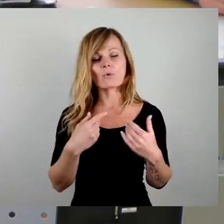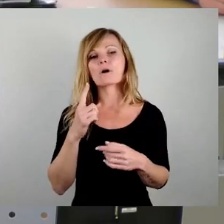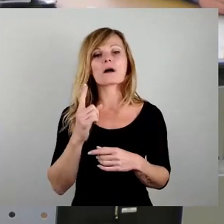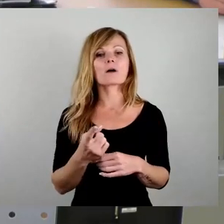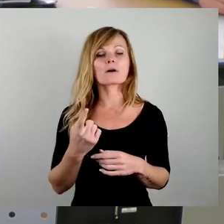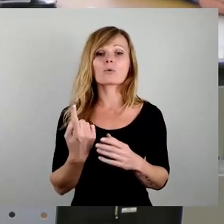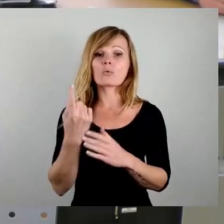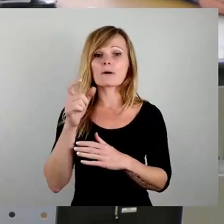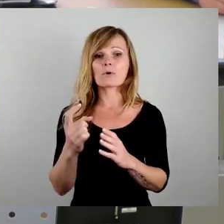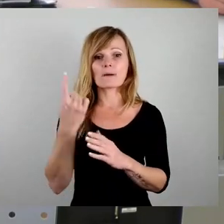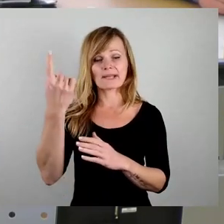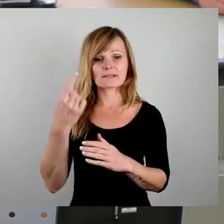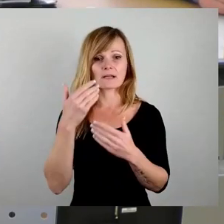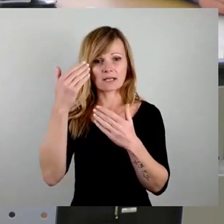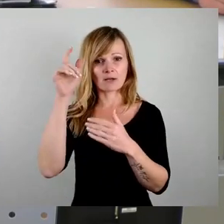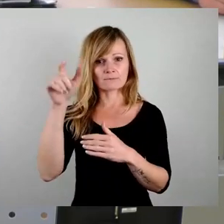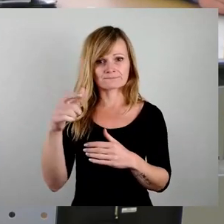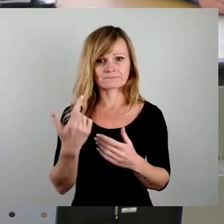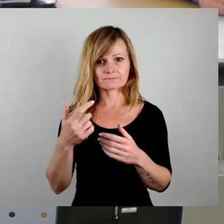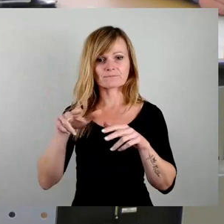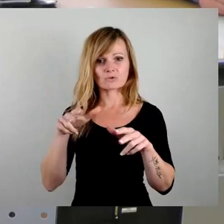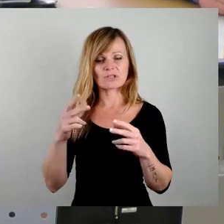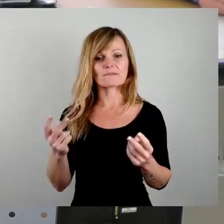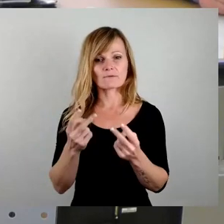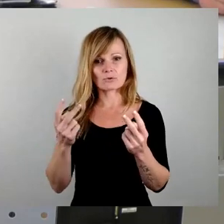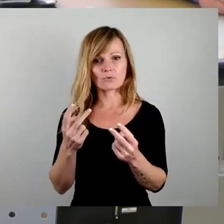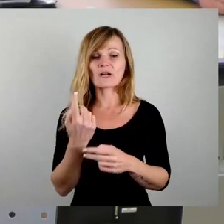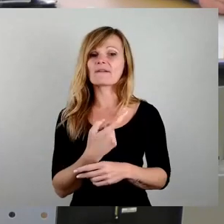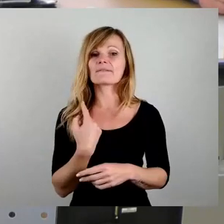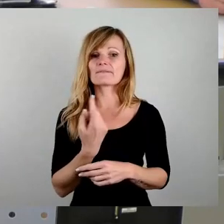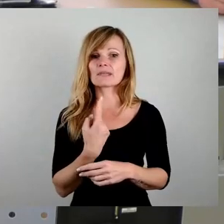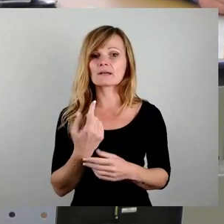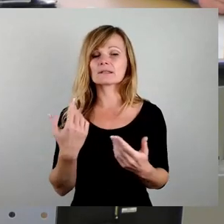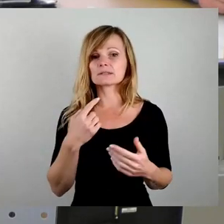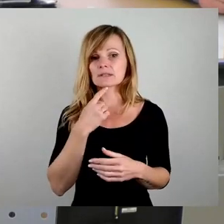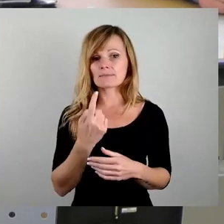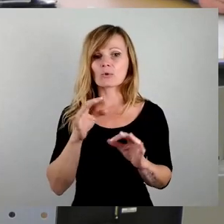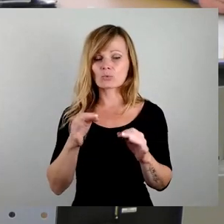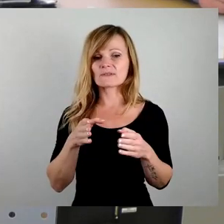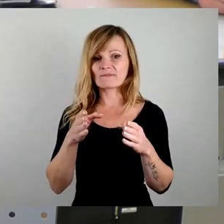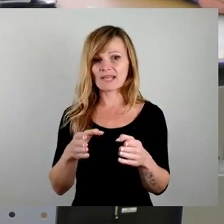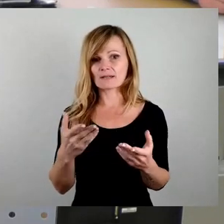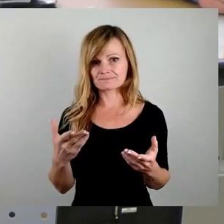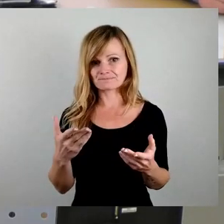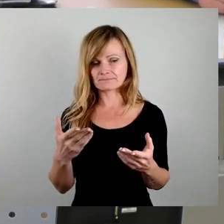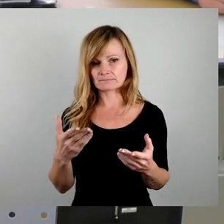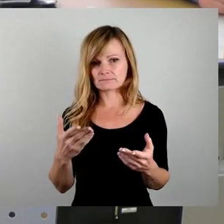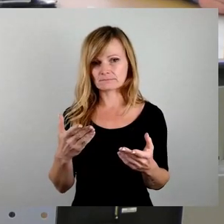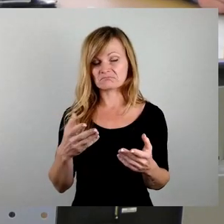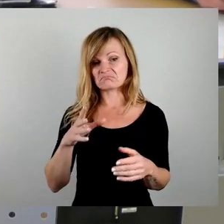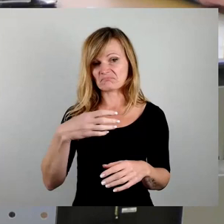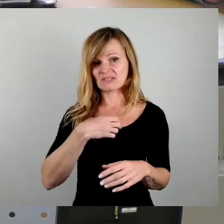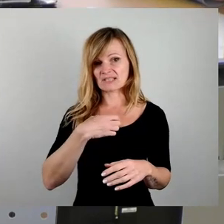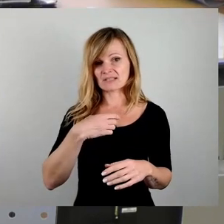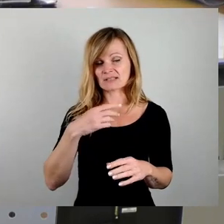Stelle, und der Wirtschaftsförderung, dass wir an der Stelle, sage ich mal, auf einem guten Weg sind, dort oben im Dresdner Norden einen Hightech